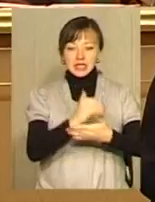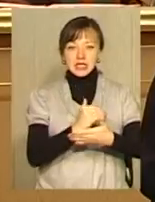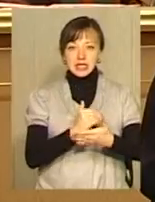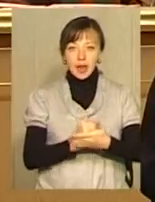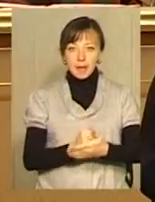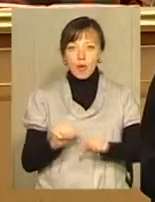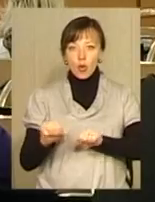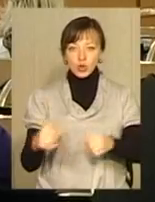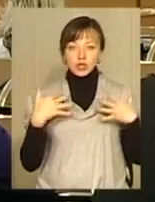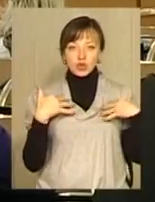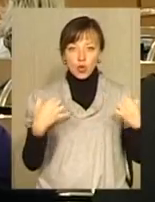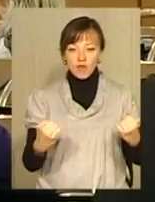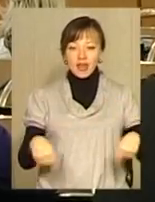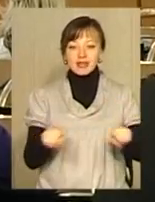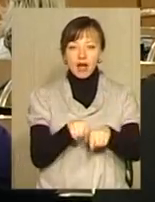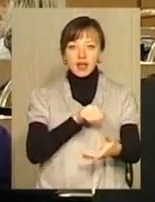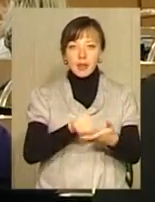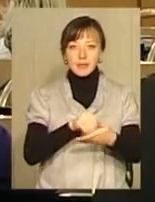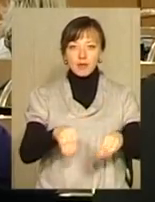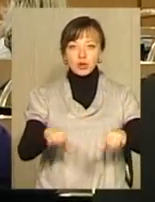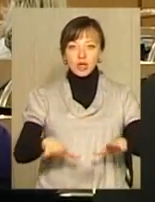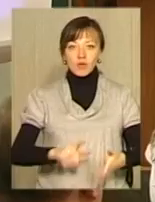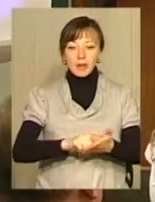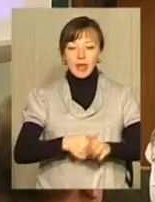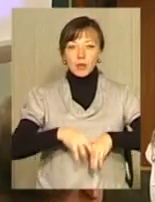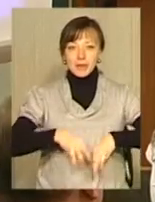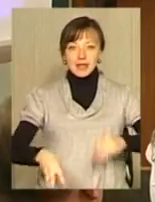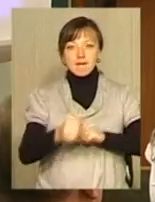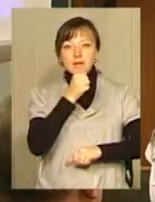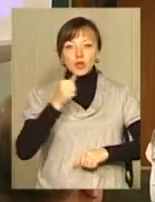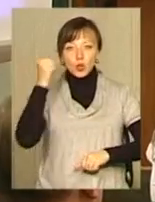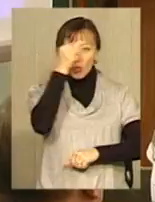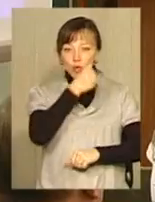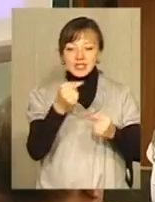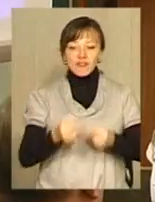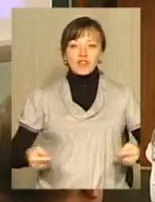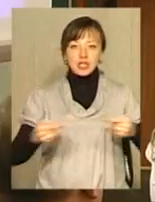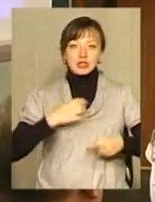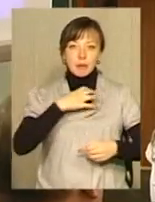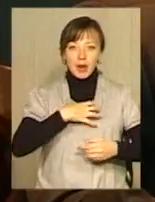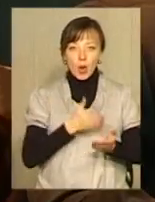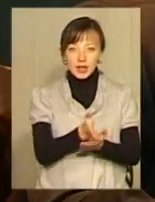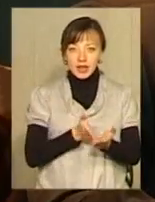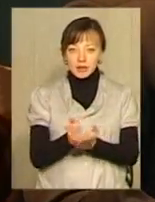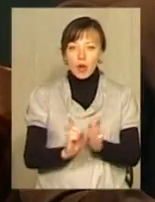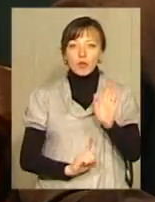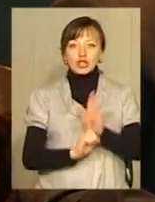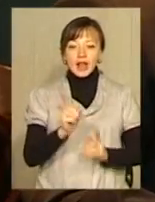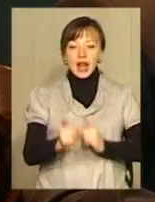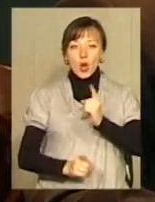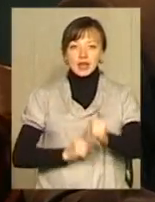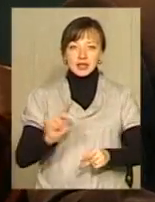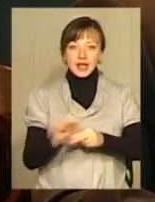охорони здоров'я. Так написано у постанові Кабінету міністрів. Що у минулому році в області визначилися з пріоритетами і почали реорганізацію